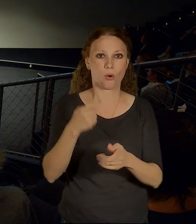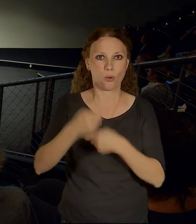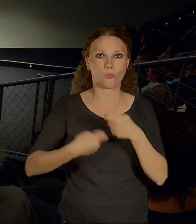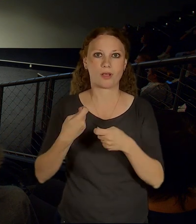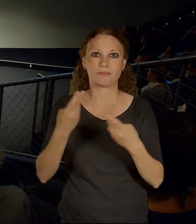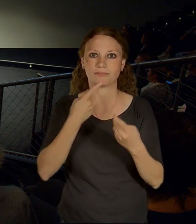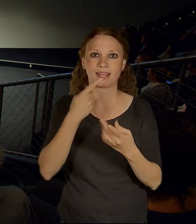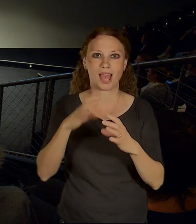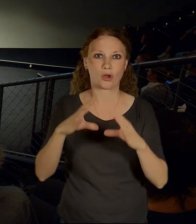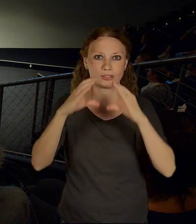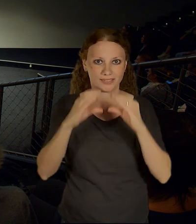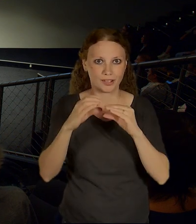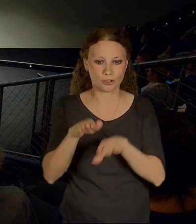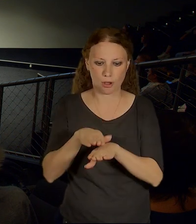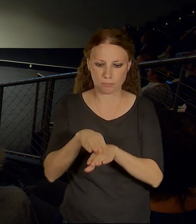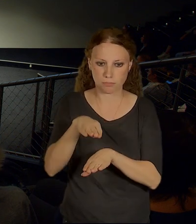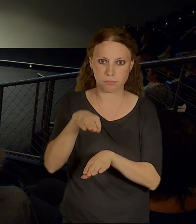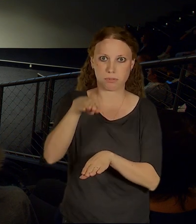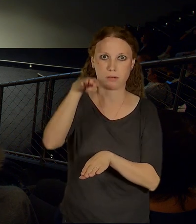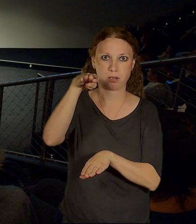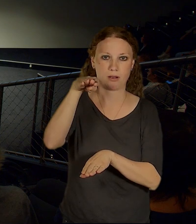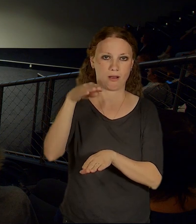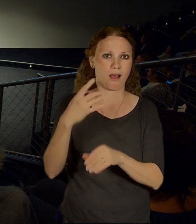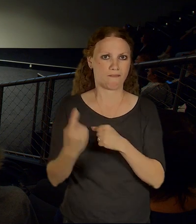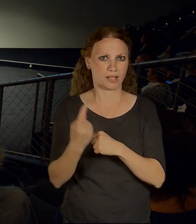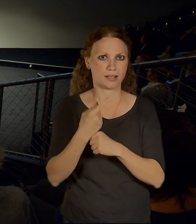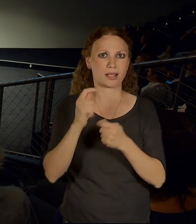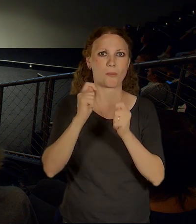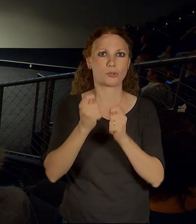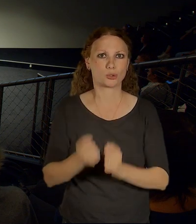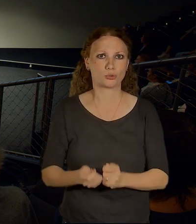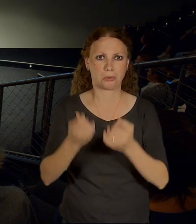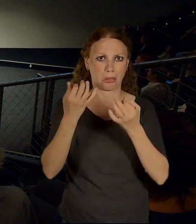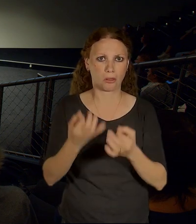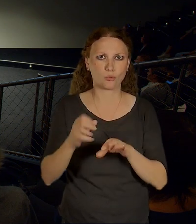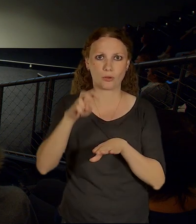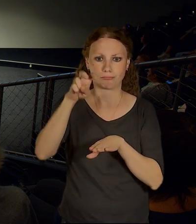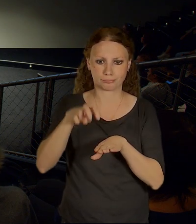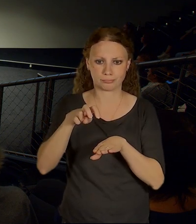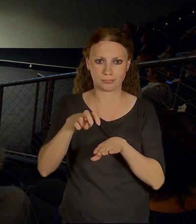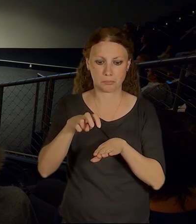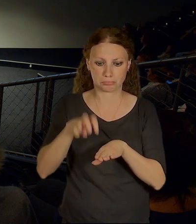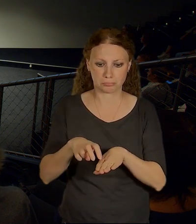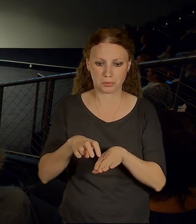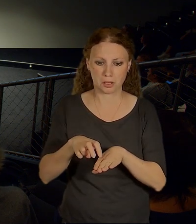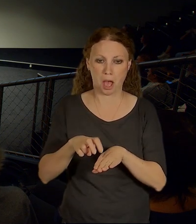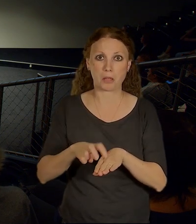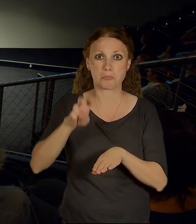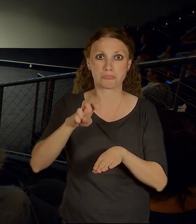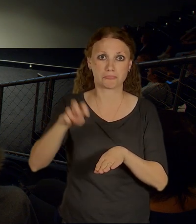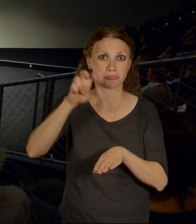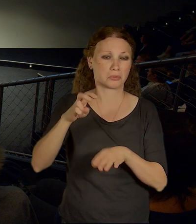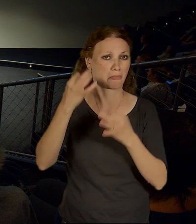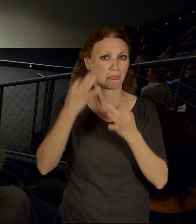Tím pádem ty přestupy pro ty lidi se strašně zkrátí, protože budou vždycky přeskakovat jenom ob patro nebo ob dvě patra, ale bude to hrozně